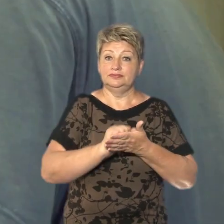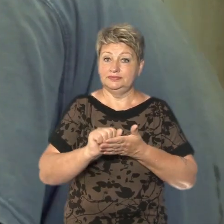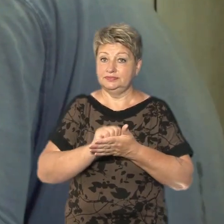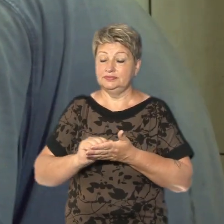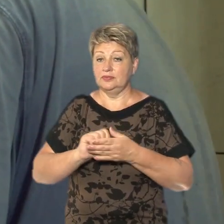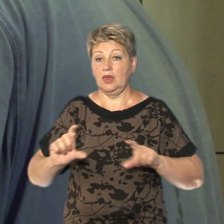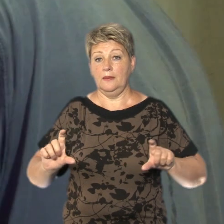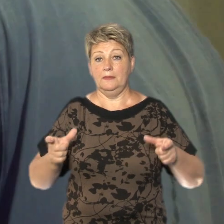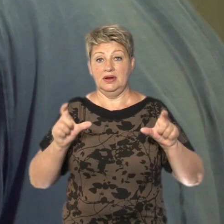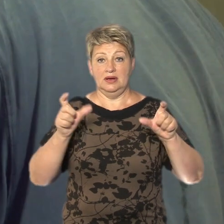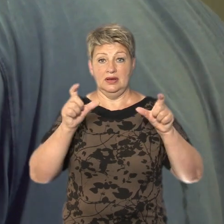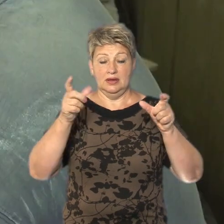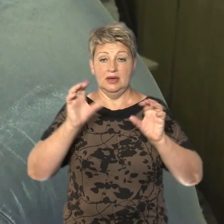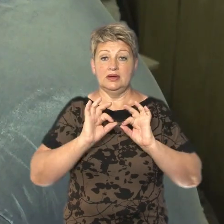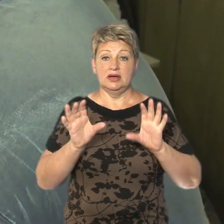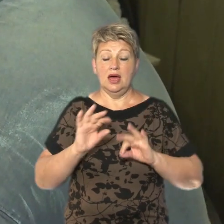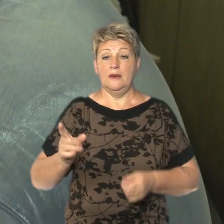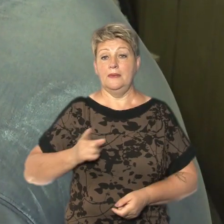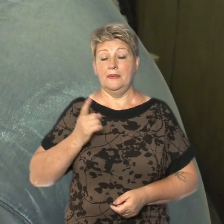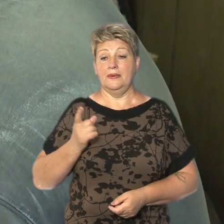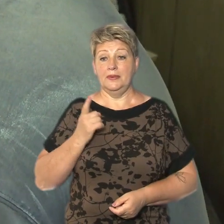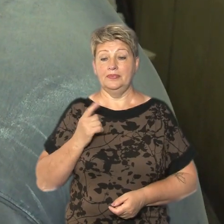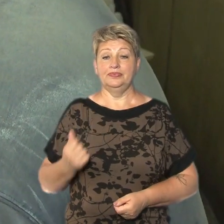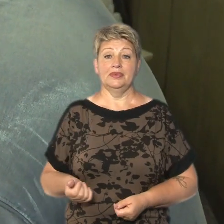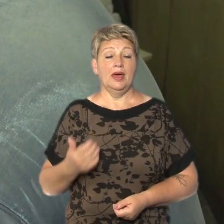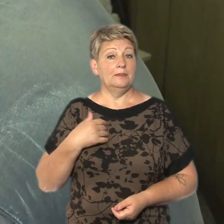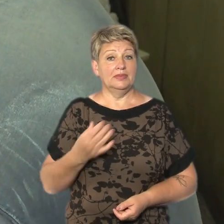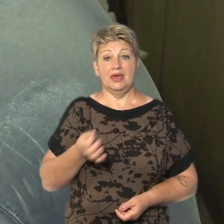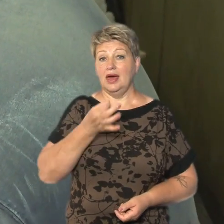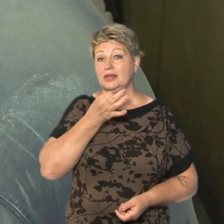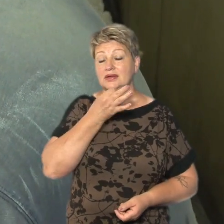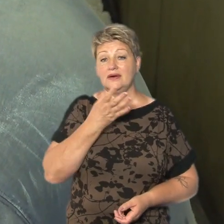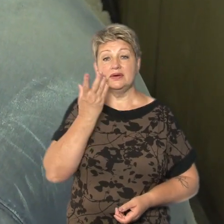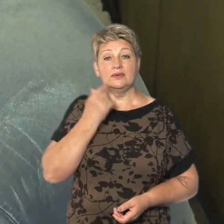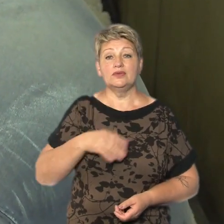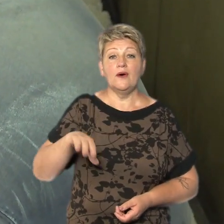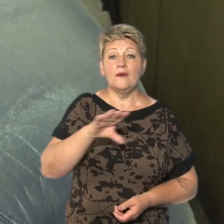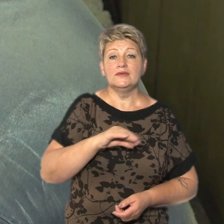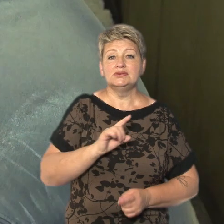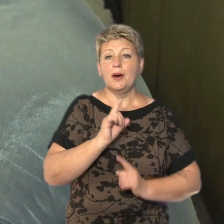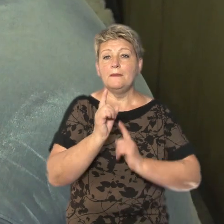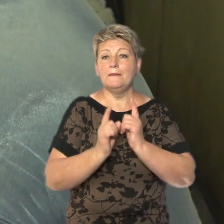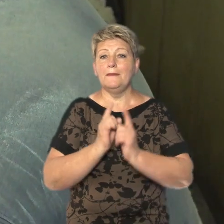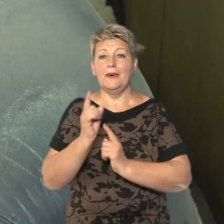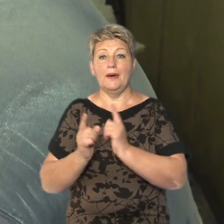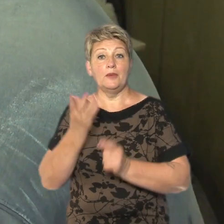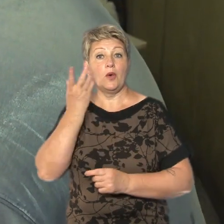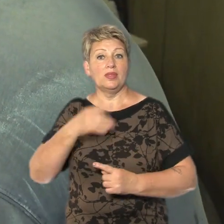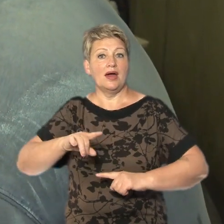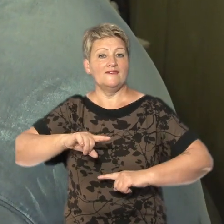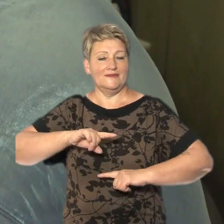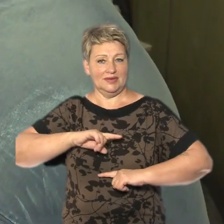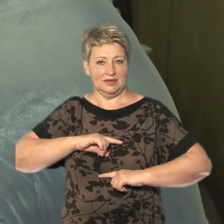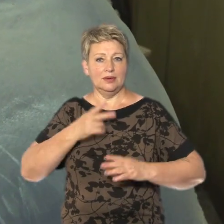розповідає маляр Дмитро Сальников. Мені подобається, коли у нас все переобразовується, коли вже фінальне